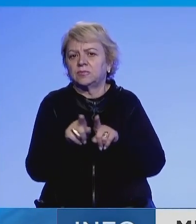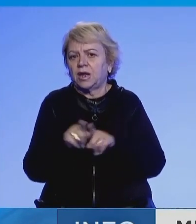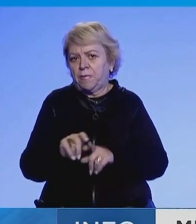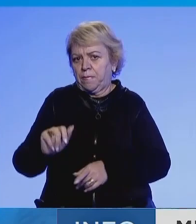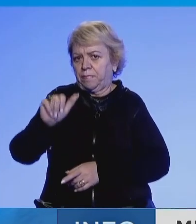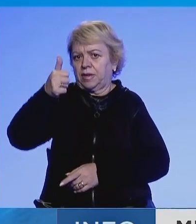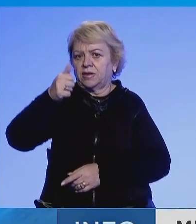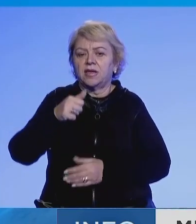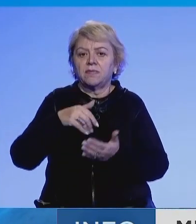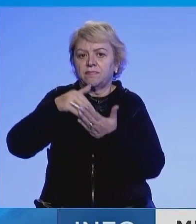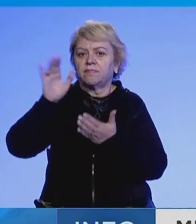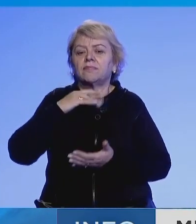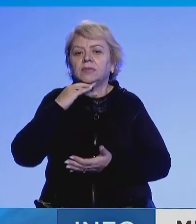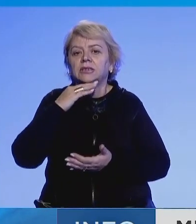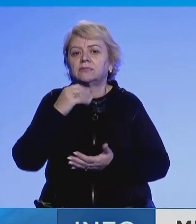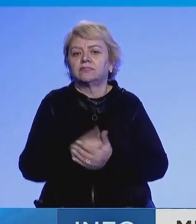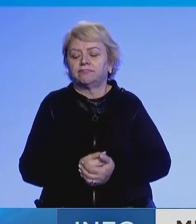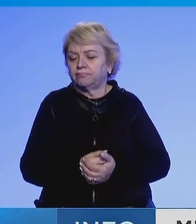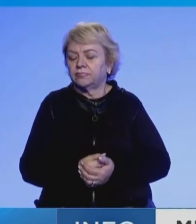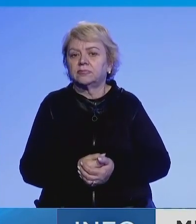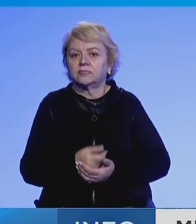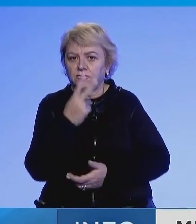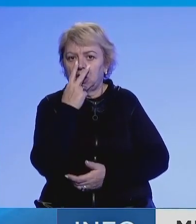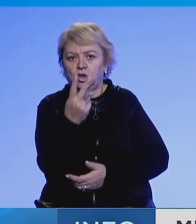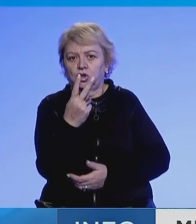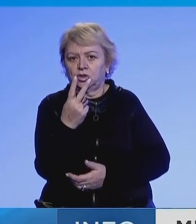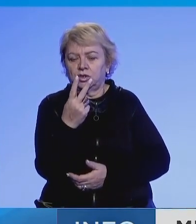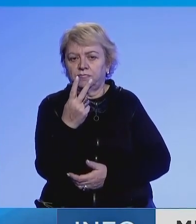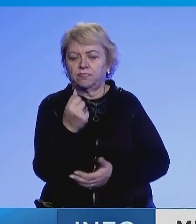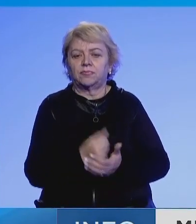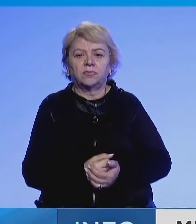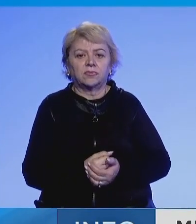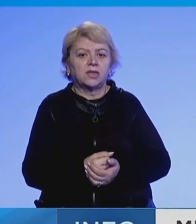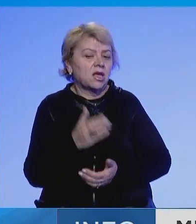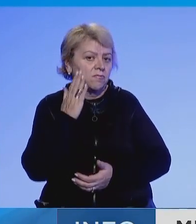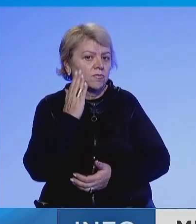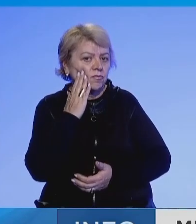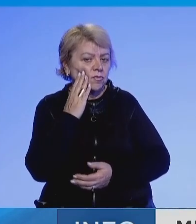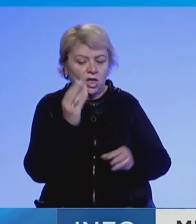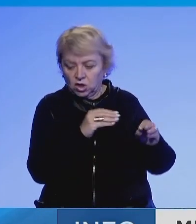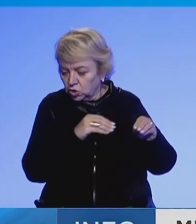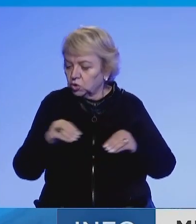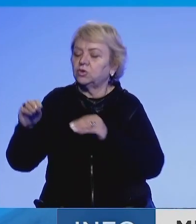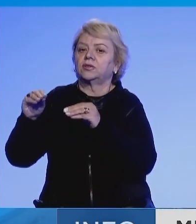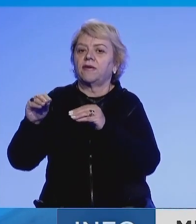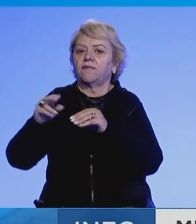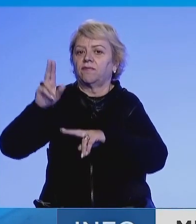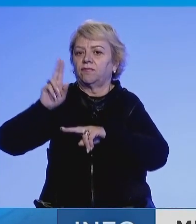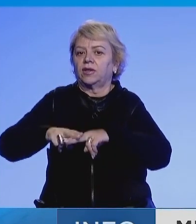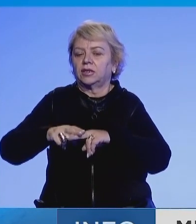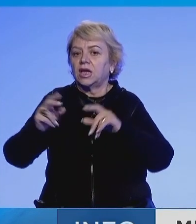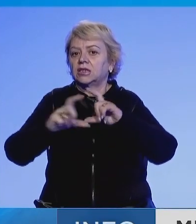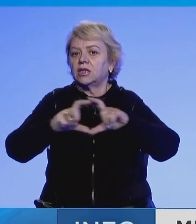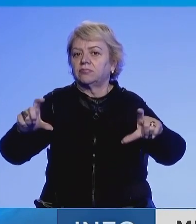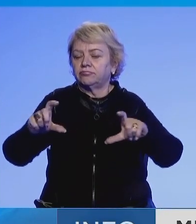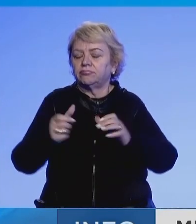në veri të Kosovës dhe për këtë edhe shihet propozimi shtetive të bashkuarat është tyhet vendimi për targat,